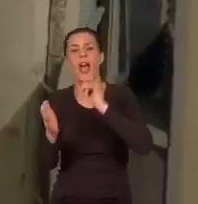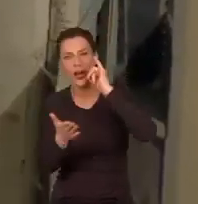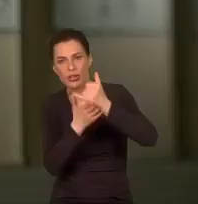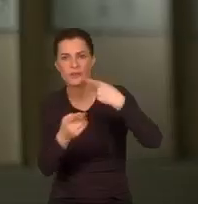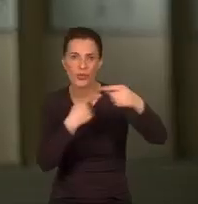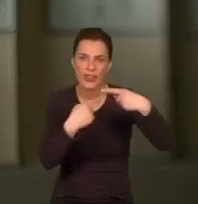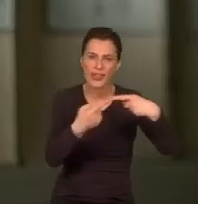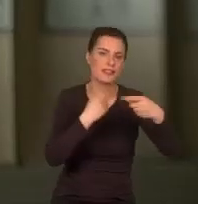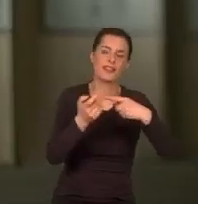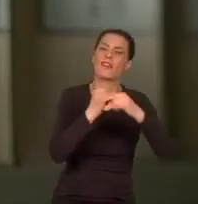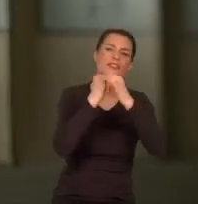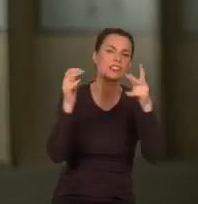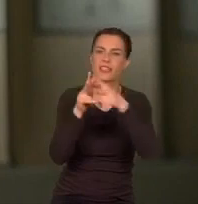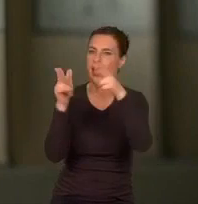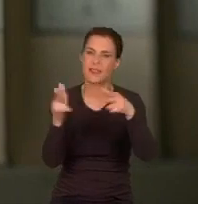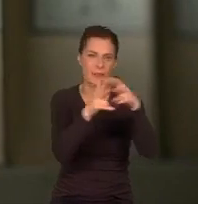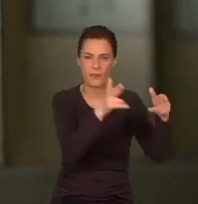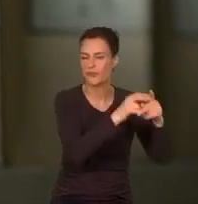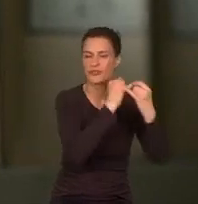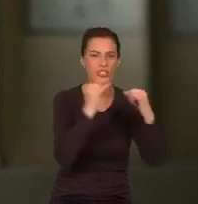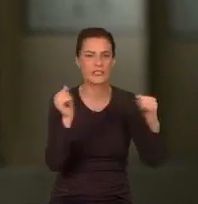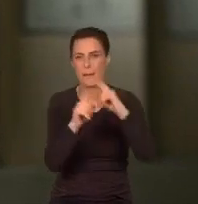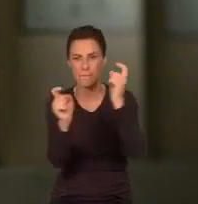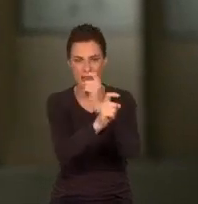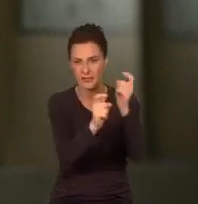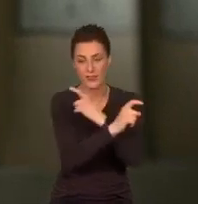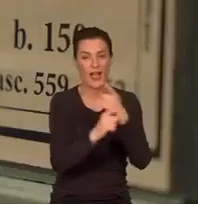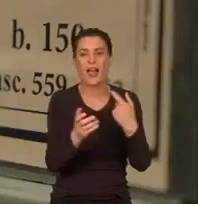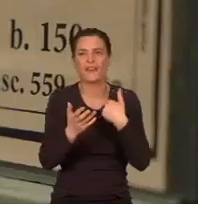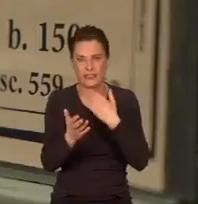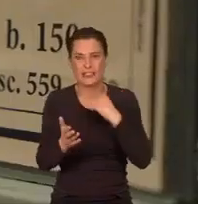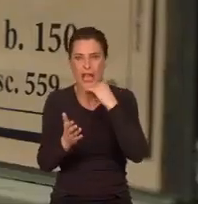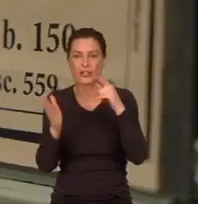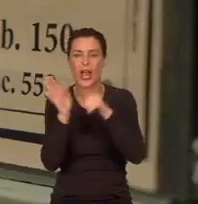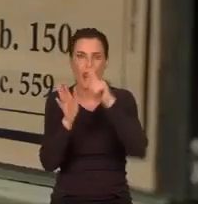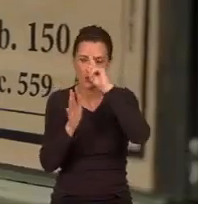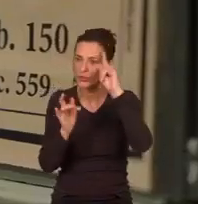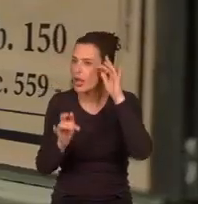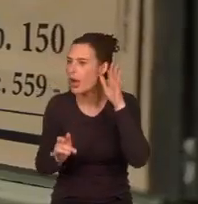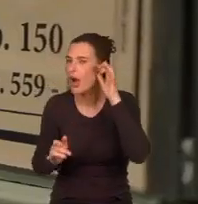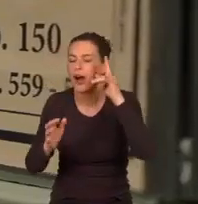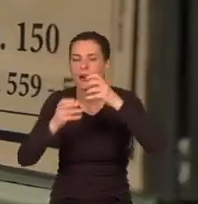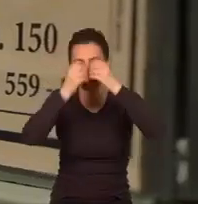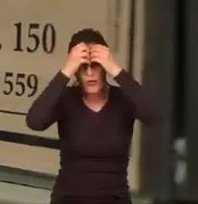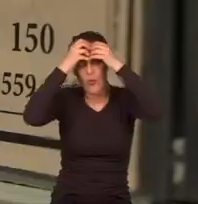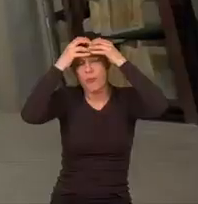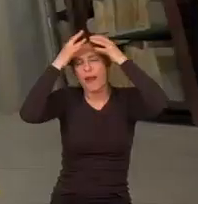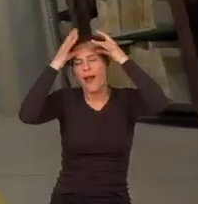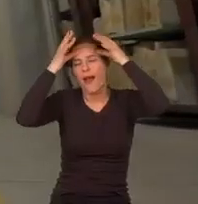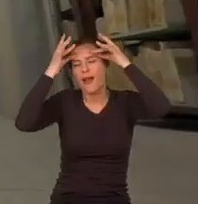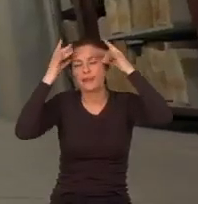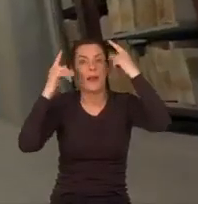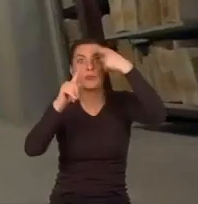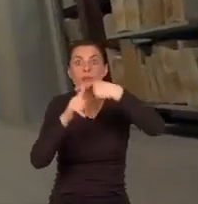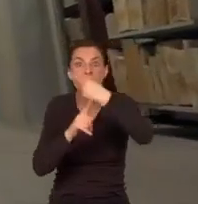dyplomatyczna ze wszystkich epok i krajów. Nie potrzeba więcej, by rozbudzić fantazję na temat instytucji o mylącej